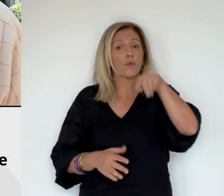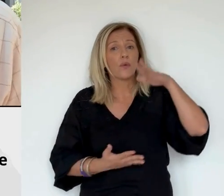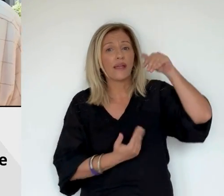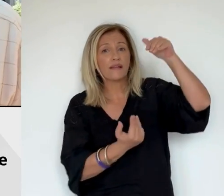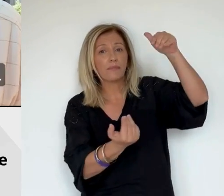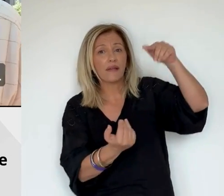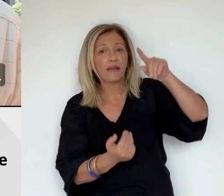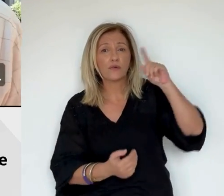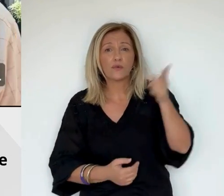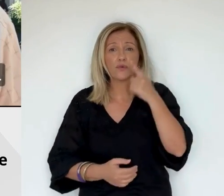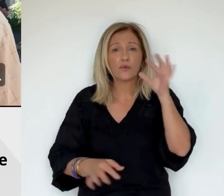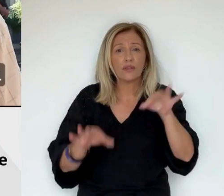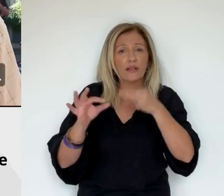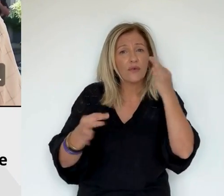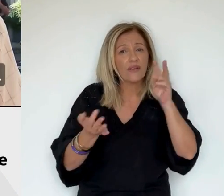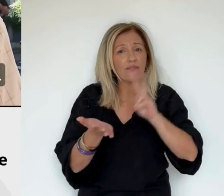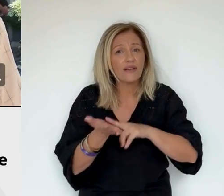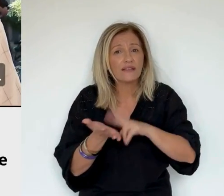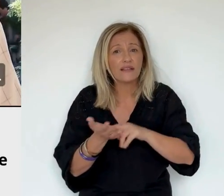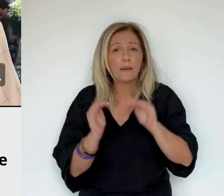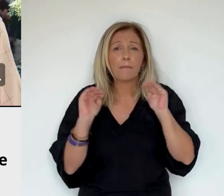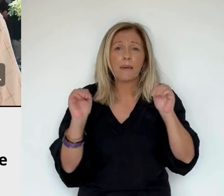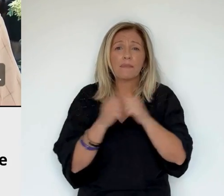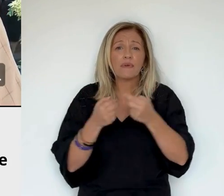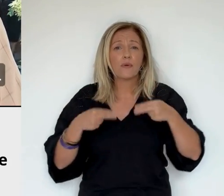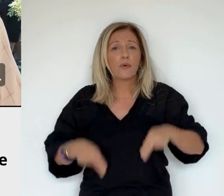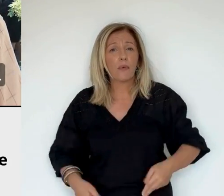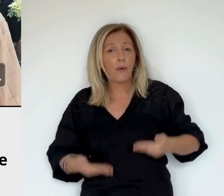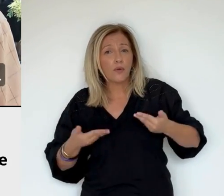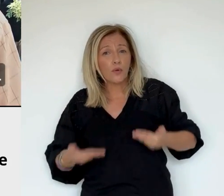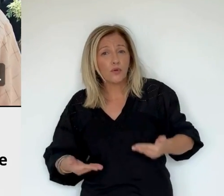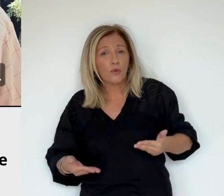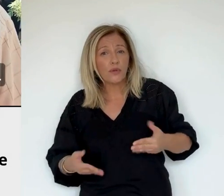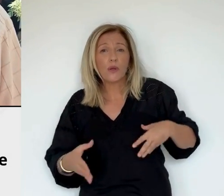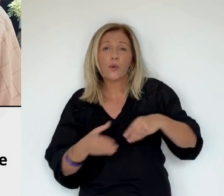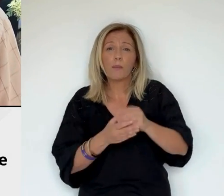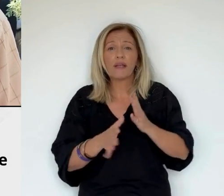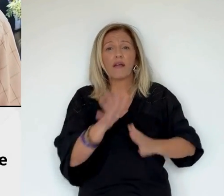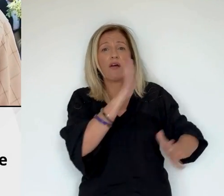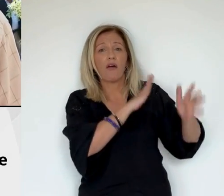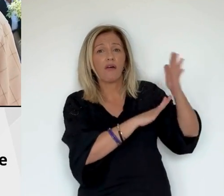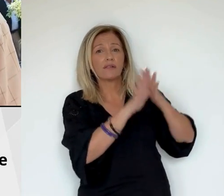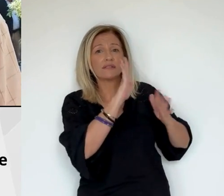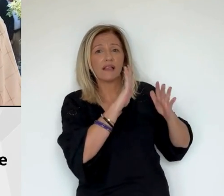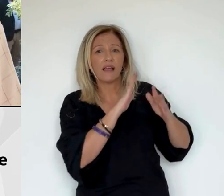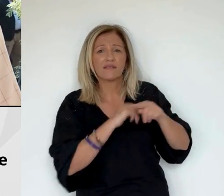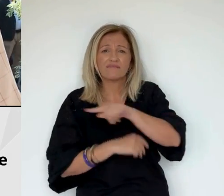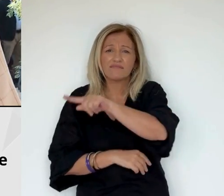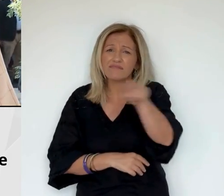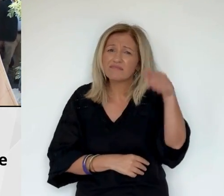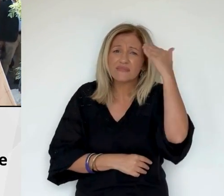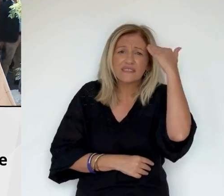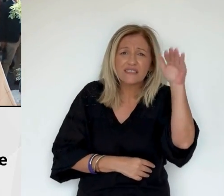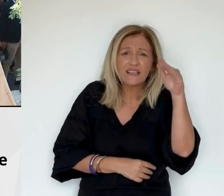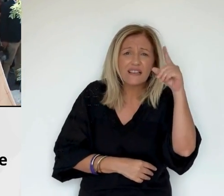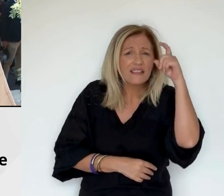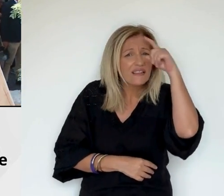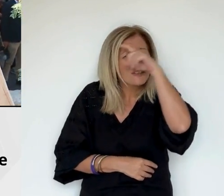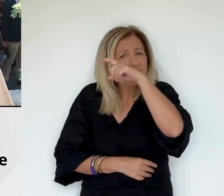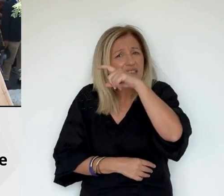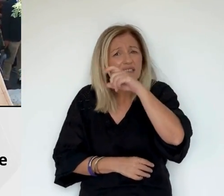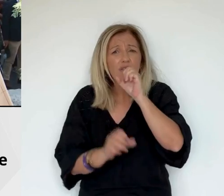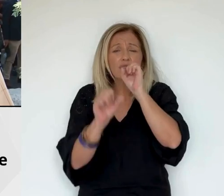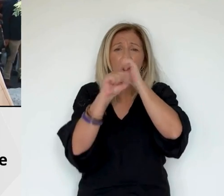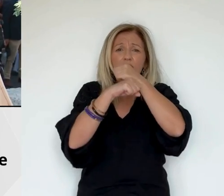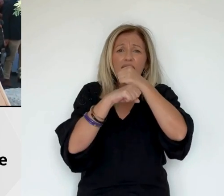actuels, ça m'étonnerait, même les anciens. Mais vous savez que pour faire